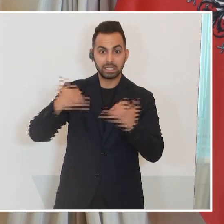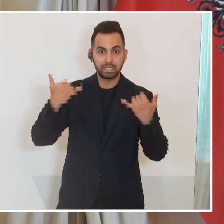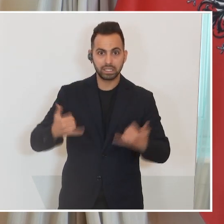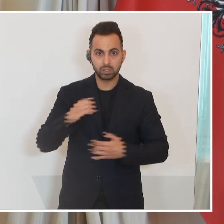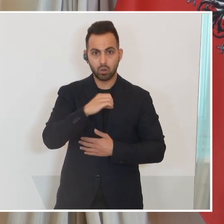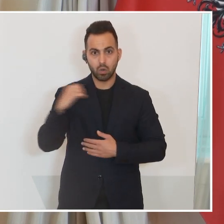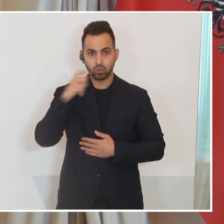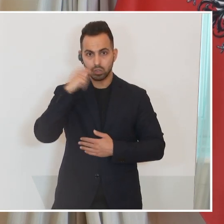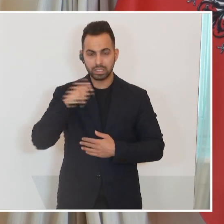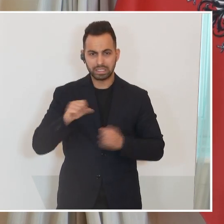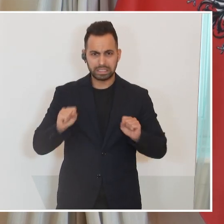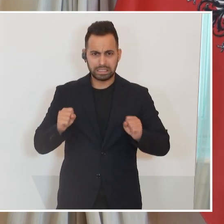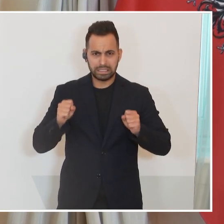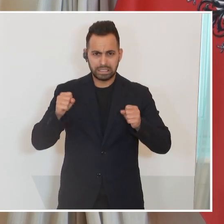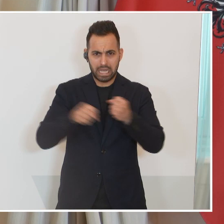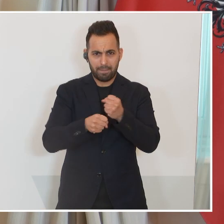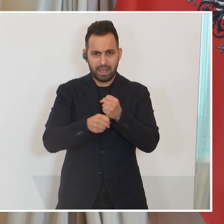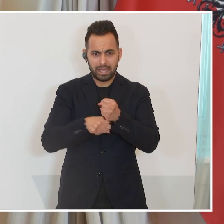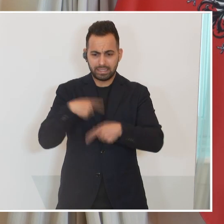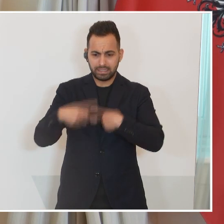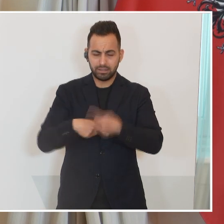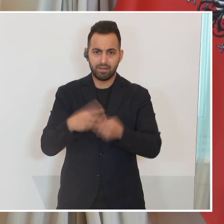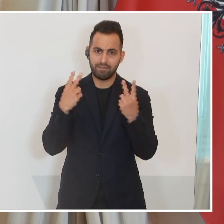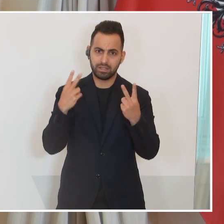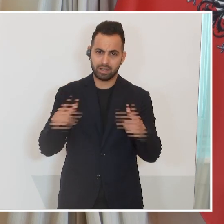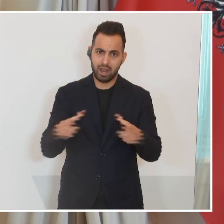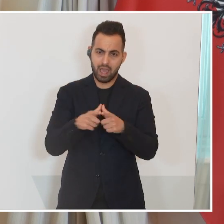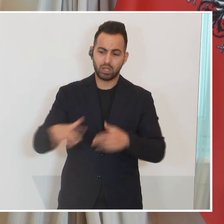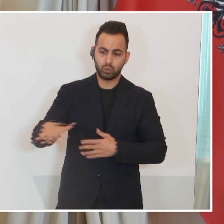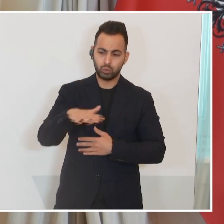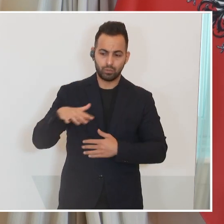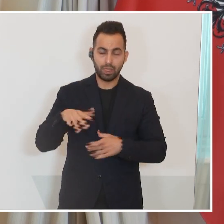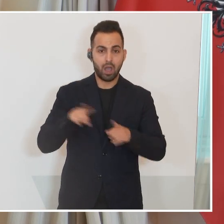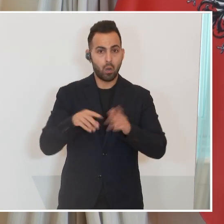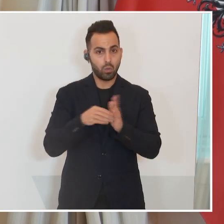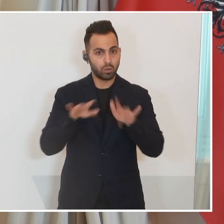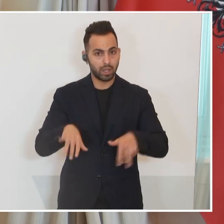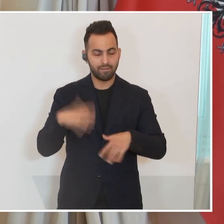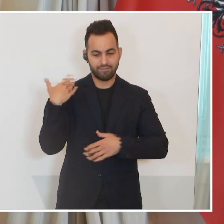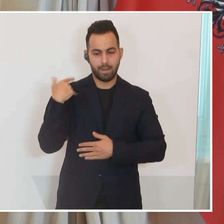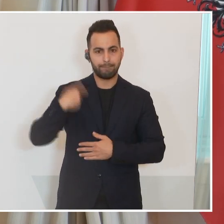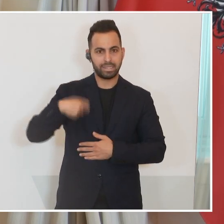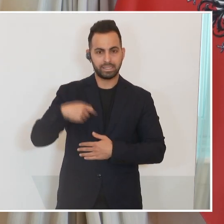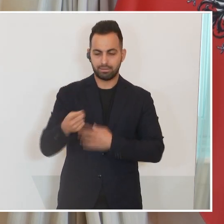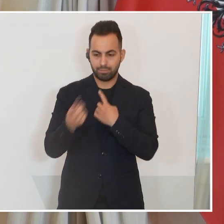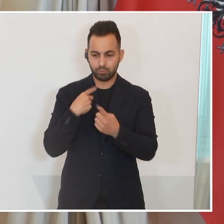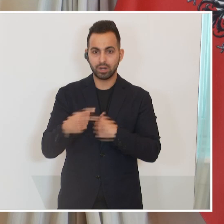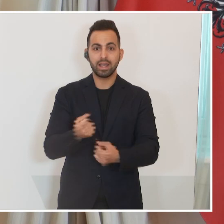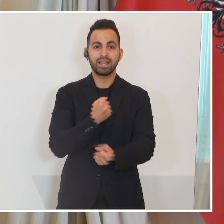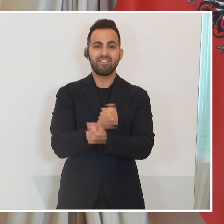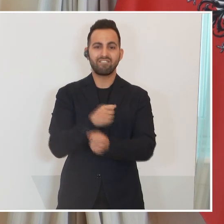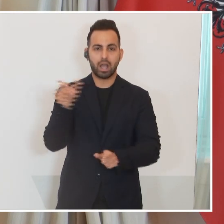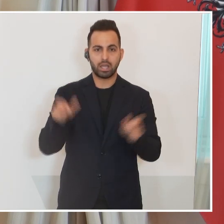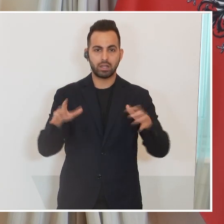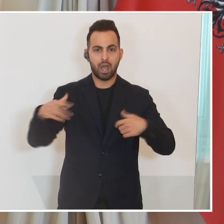in der Ostukraine, vieles und Wichtiges leisten. Darüber hinaus habe ich mit dem Präsidenten über das Thema Gefangenenaustausch